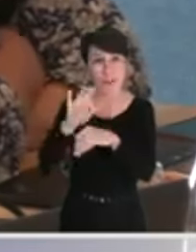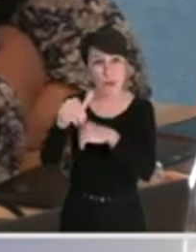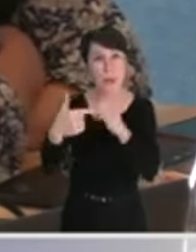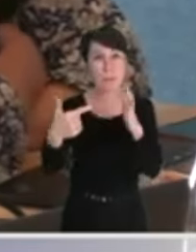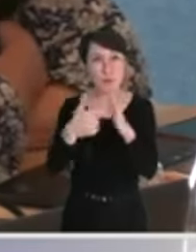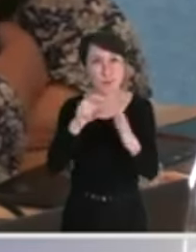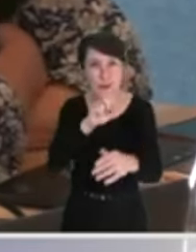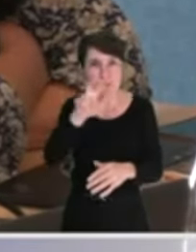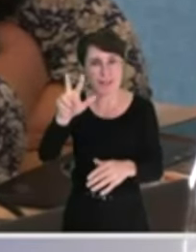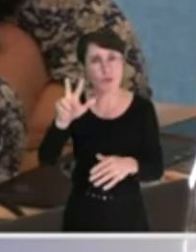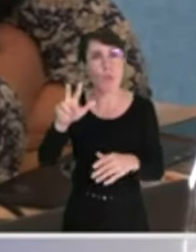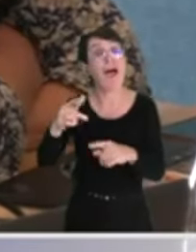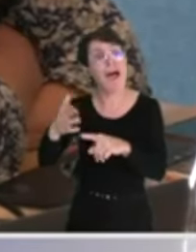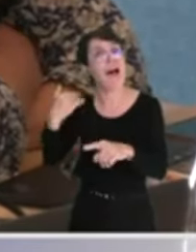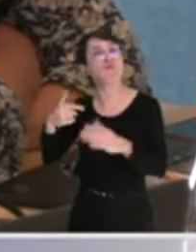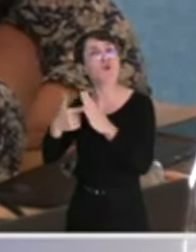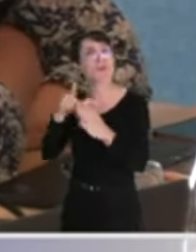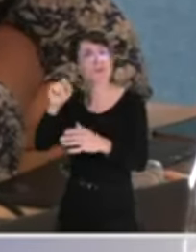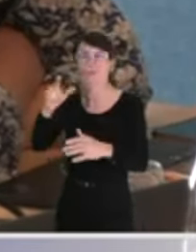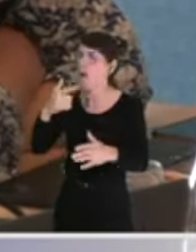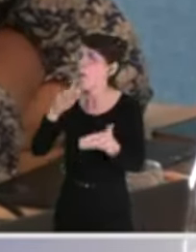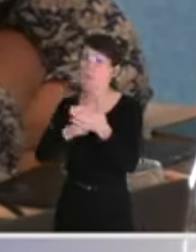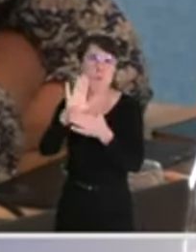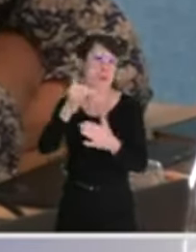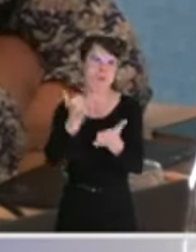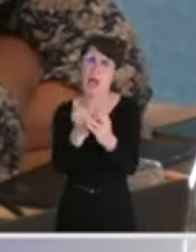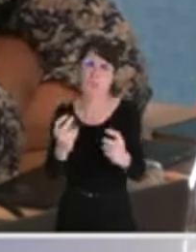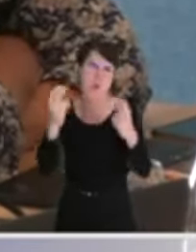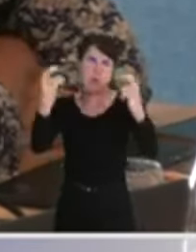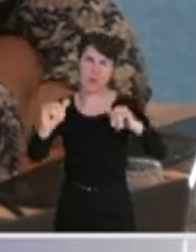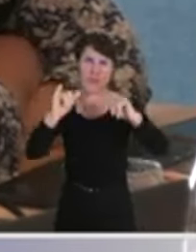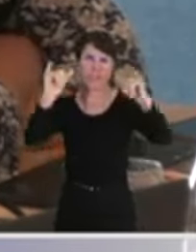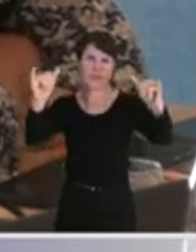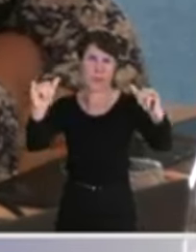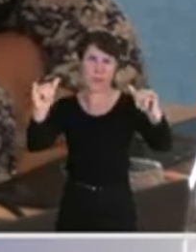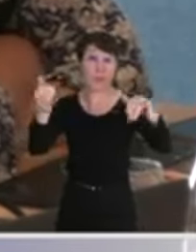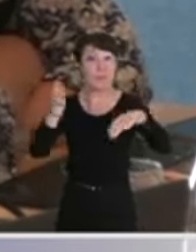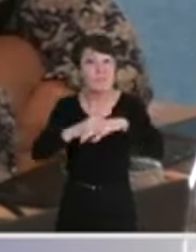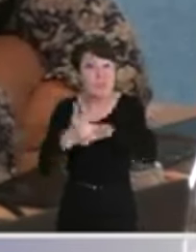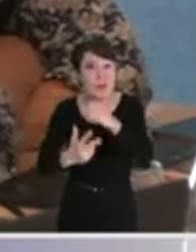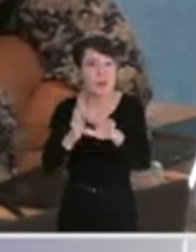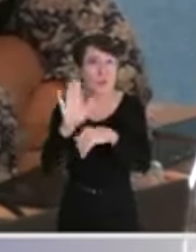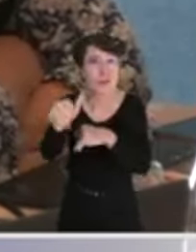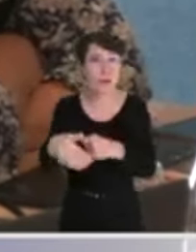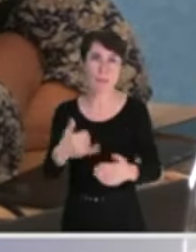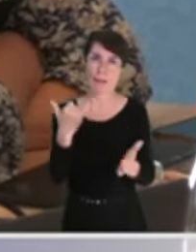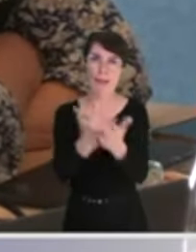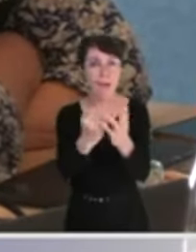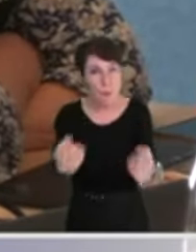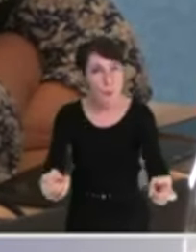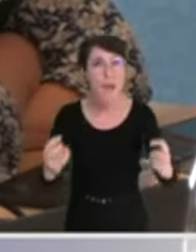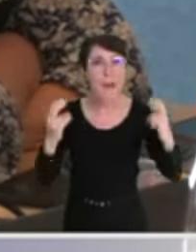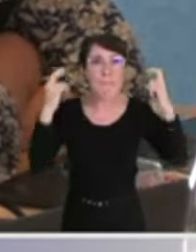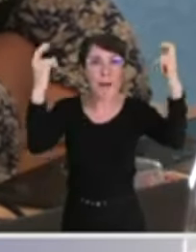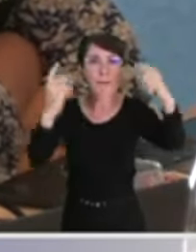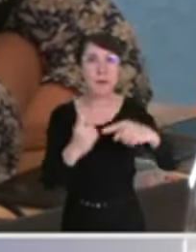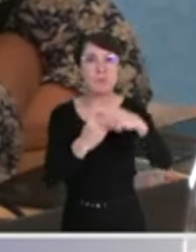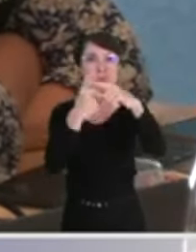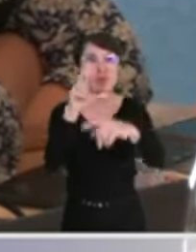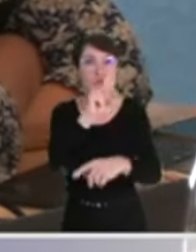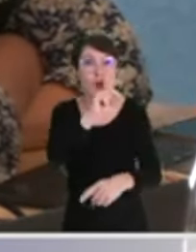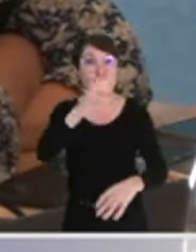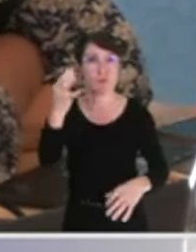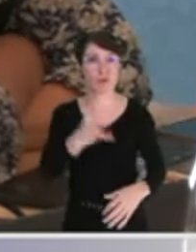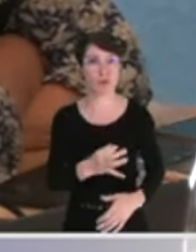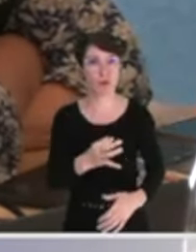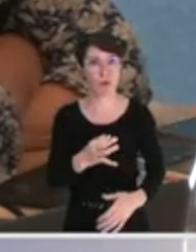ayez dit aux grenoblois que vous n'augmenteriez pas les impôts, donc, trois ans après votre réélection, vous avez fait les fameux plus 30%, qui